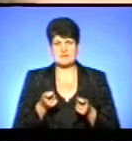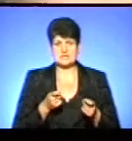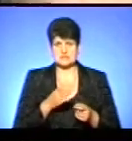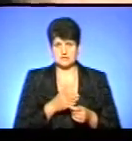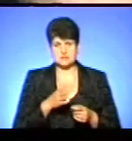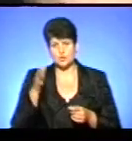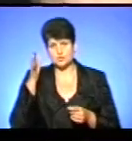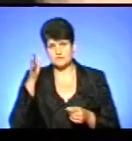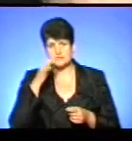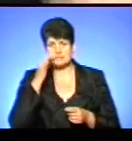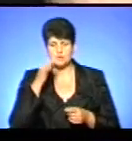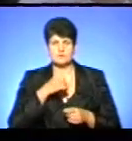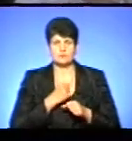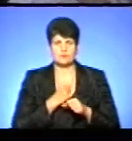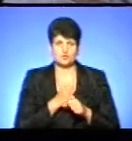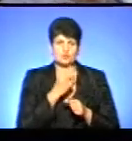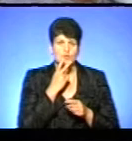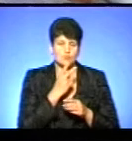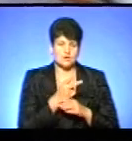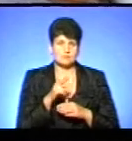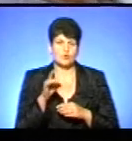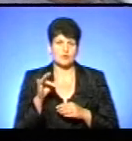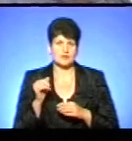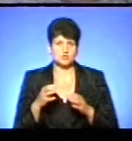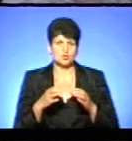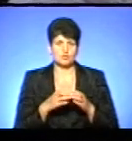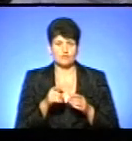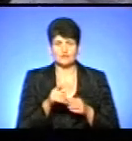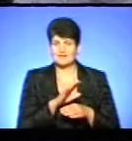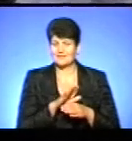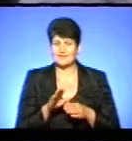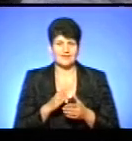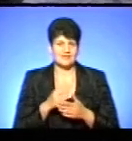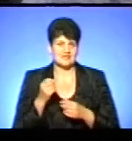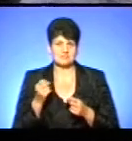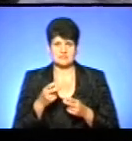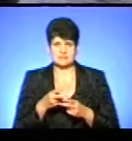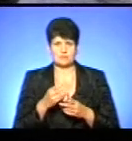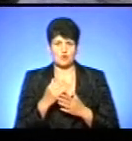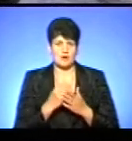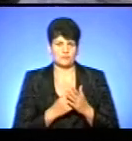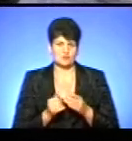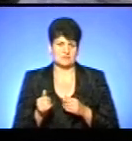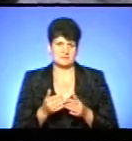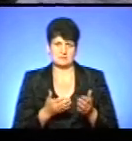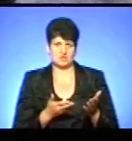освітою, за тим досвідом роботи, що показує Protection Group, вони не є спеціалісти з програмного забезпечення.